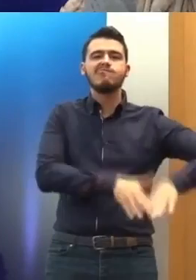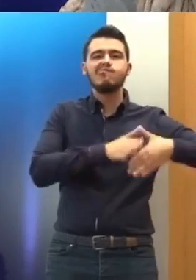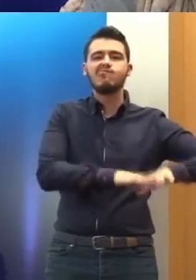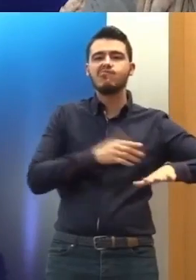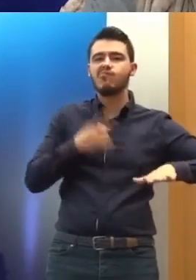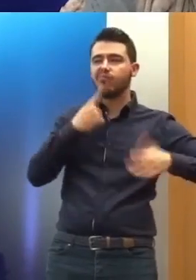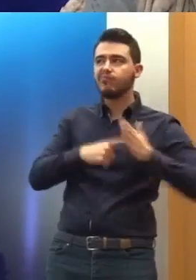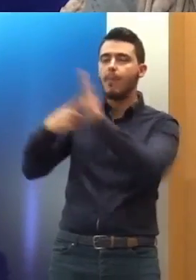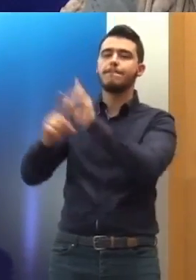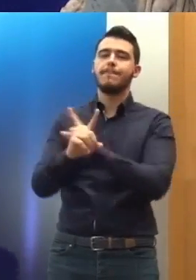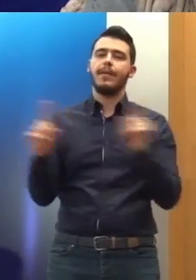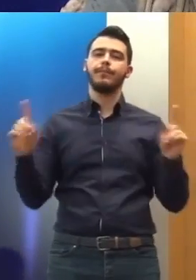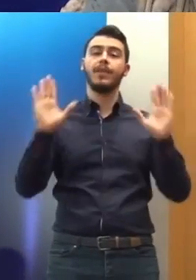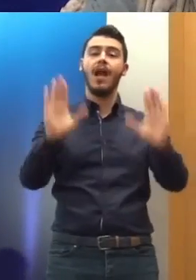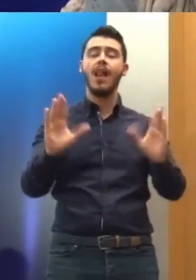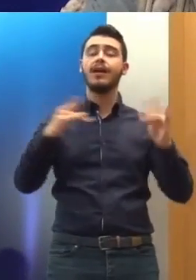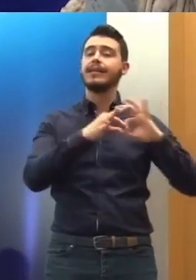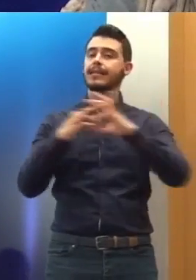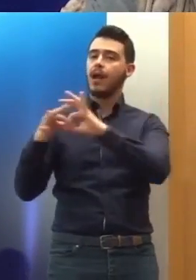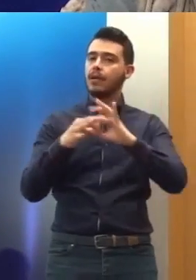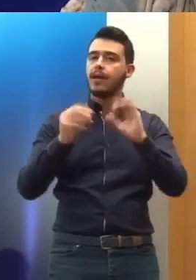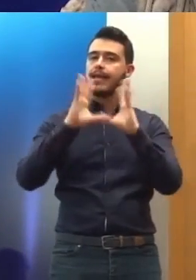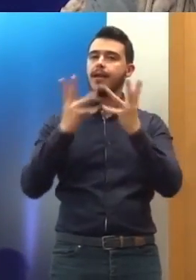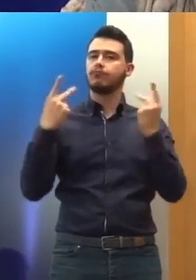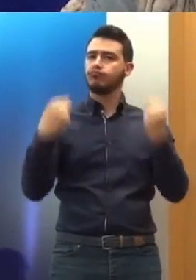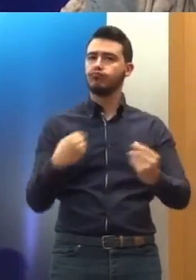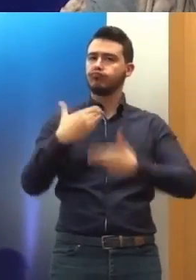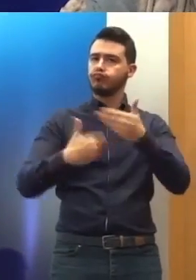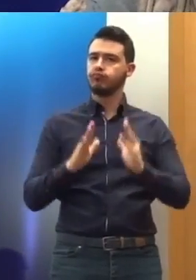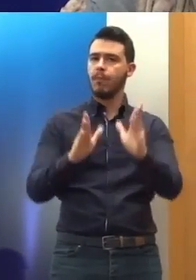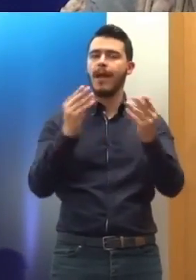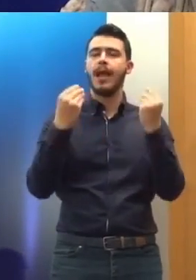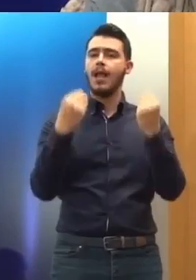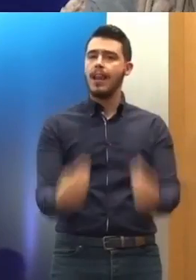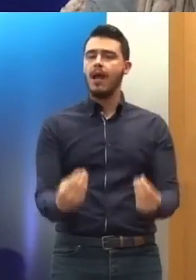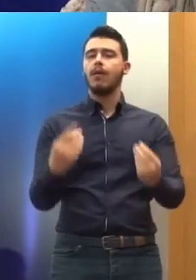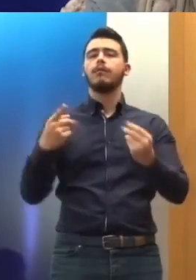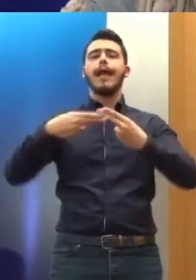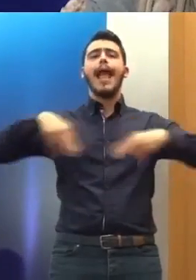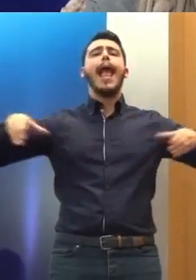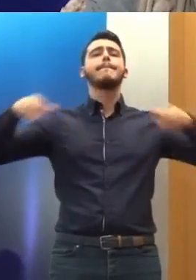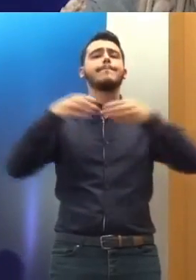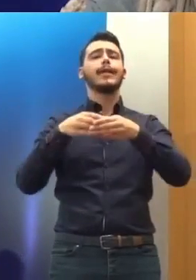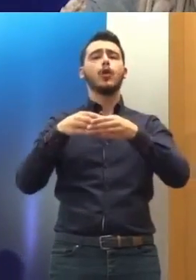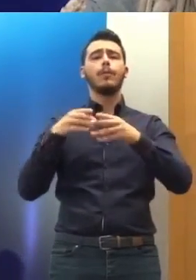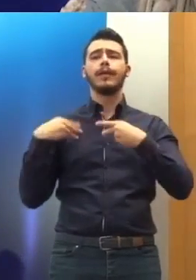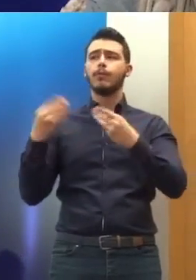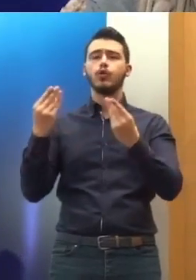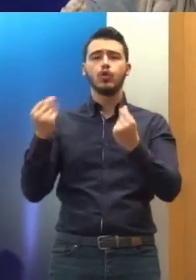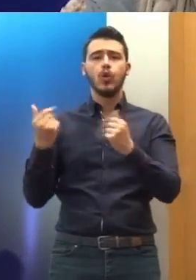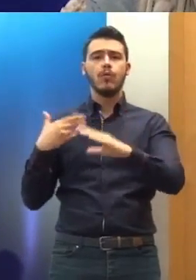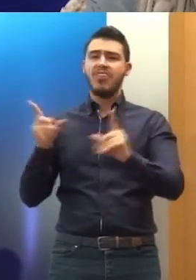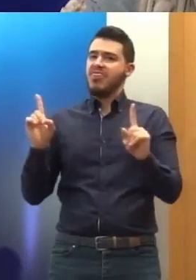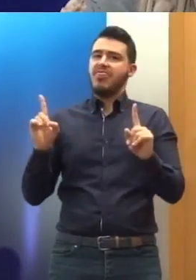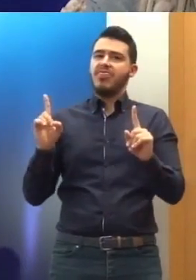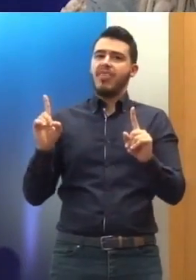Αλλά η συνεργασία σε γενικές γραμμές είναι καλή, δηλαδή διευκολύνεται η Επιτροπή. Δεν ζητάμε να μας δώσουν αυτοκίνητα